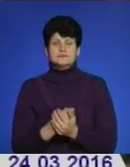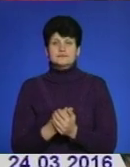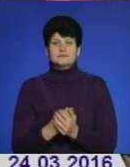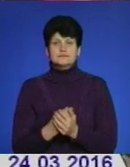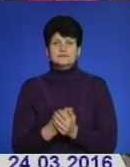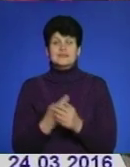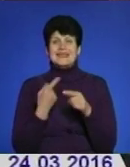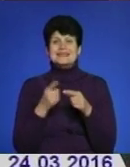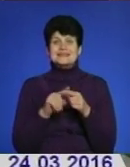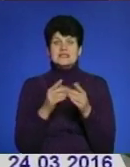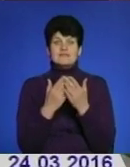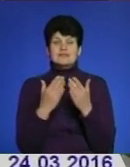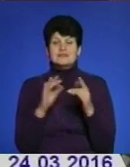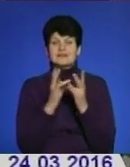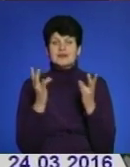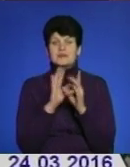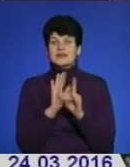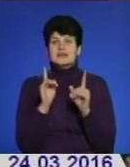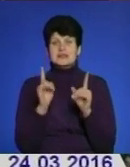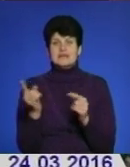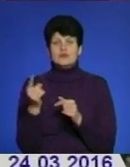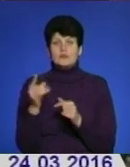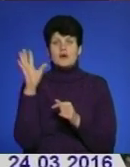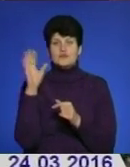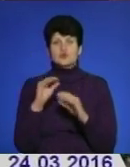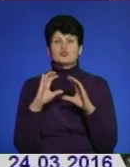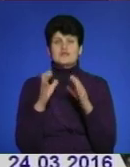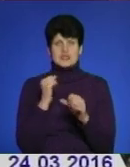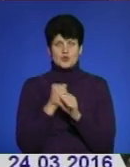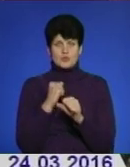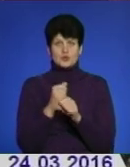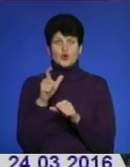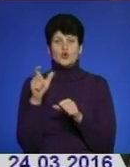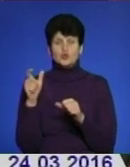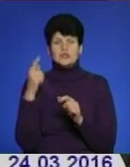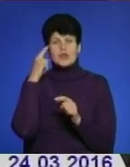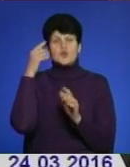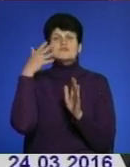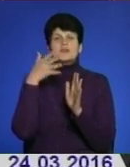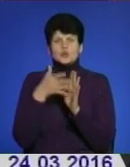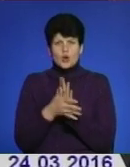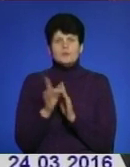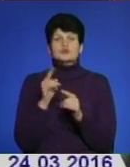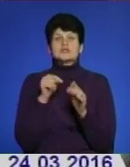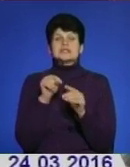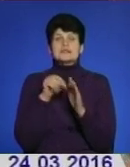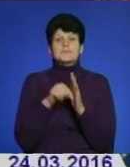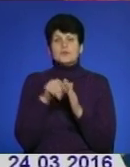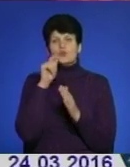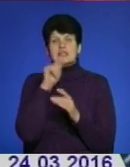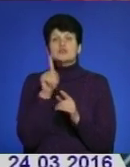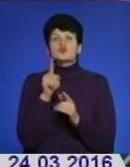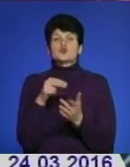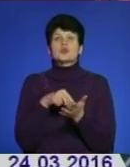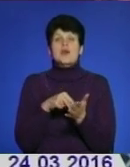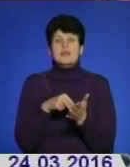Ці виставки треба не тільки по Тернополі, а по всьому світі робити. Бо люди усвідомлюють, що таке Україна, за що люди стояли. Ті